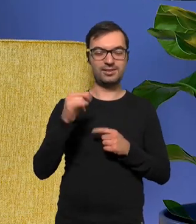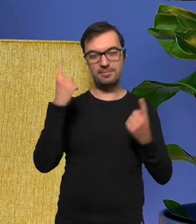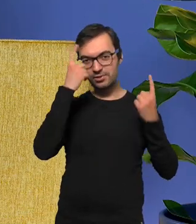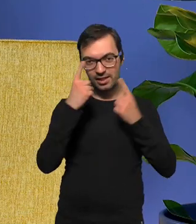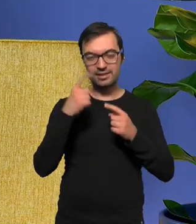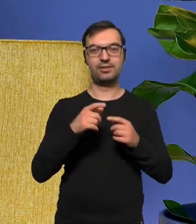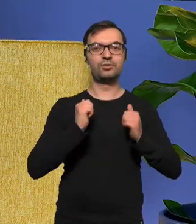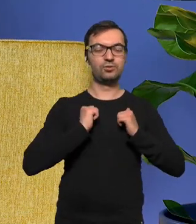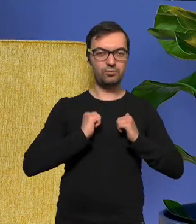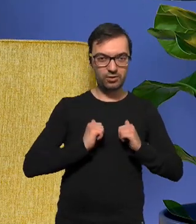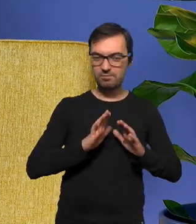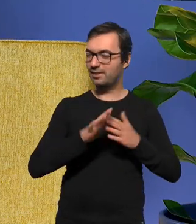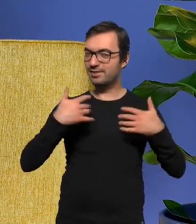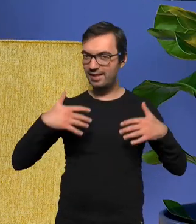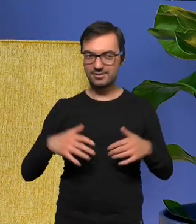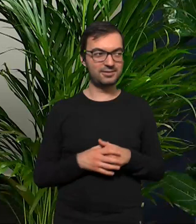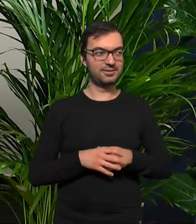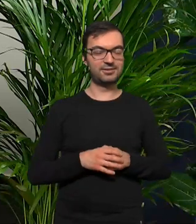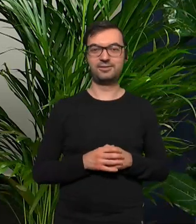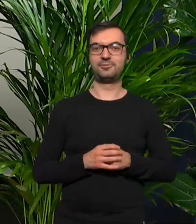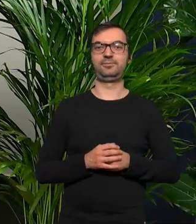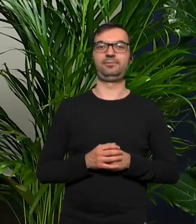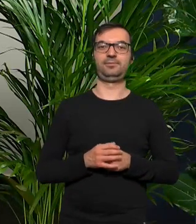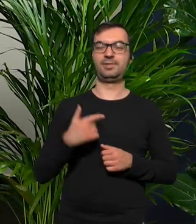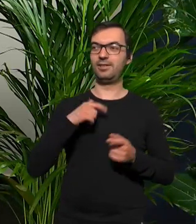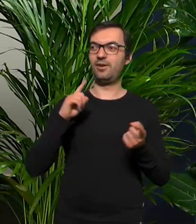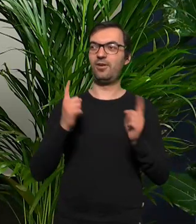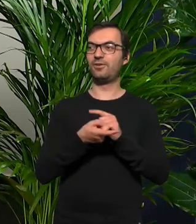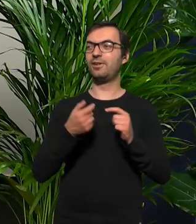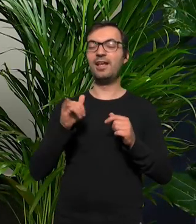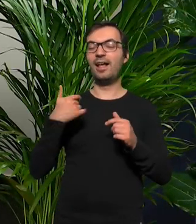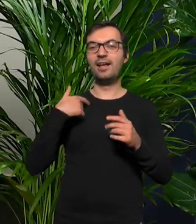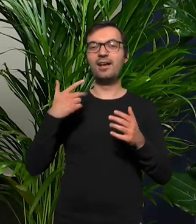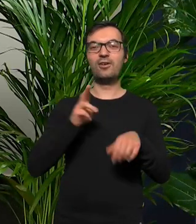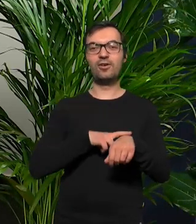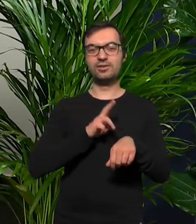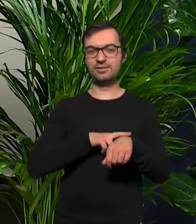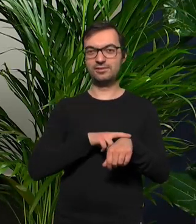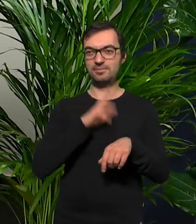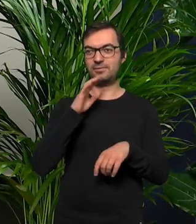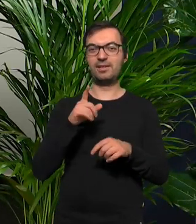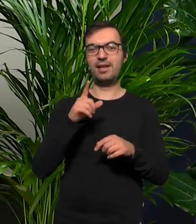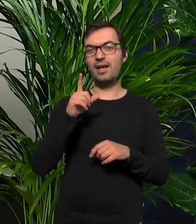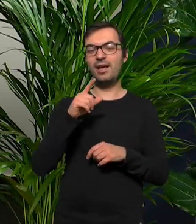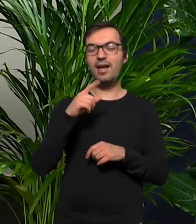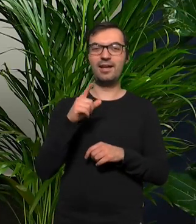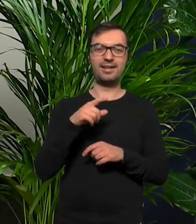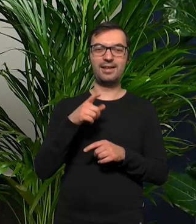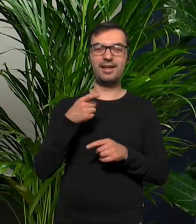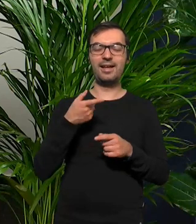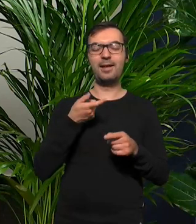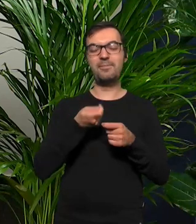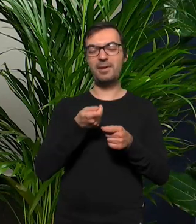spokojnie nie denerwuj się ja to miałam taką odwrotność spokoju kiedy dostałam o godzinie wtedy w prymaprylis smsa o 7